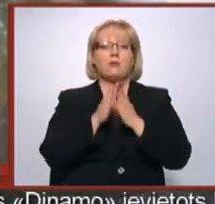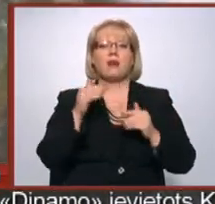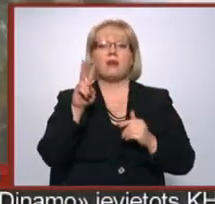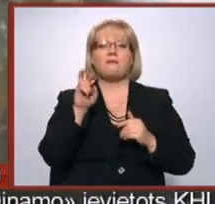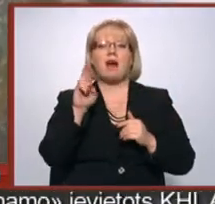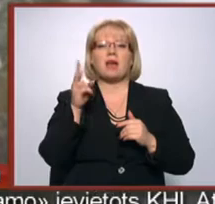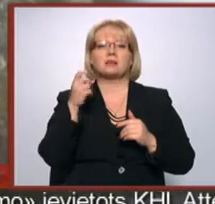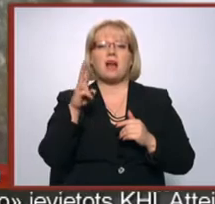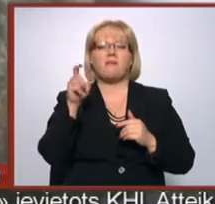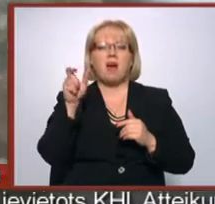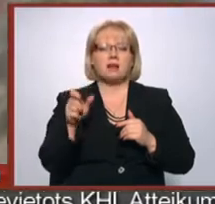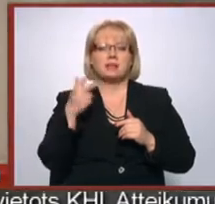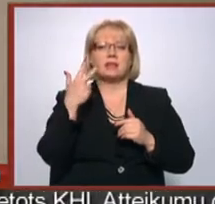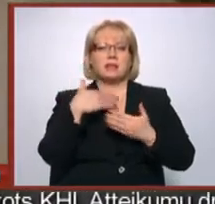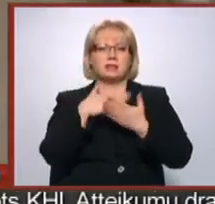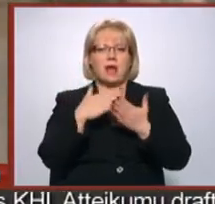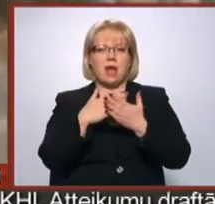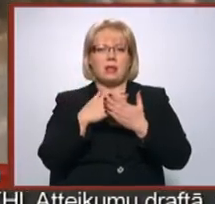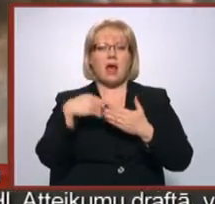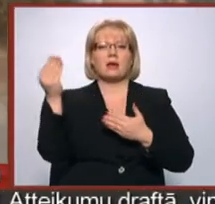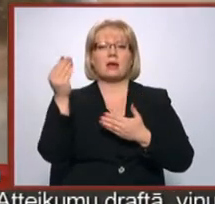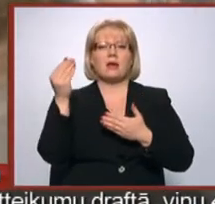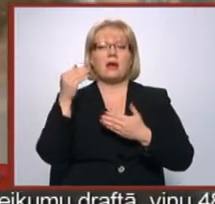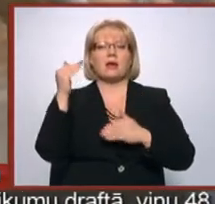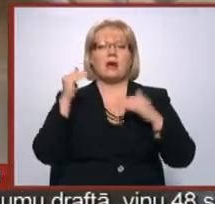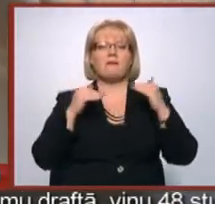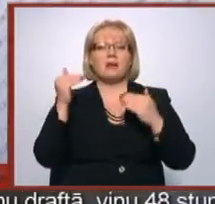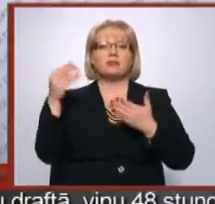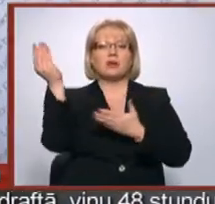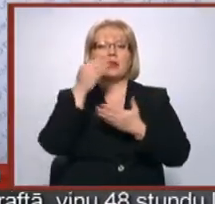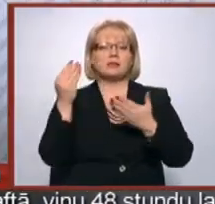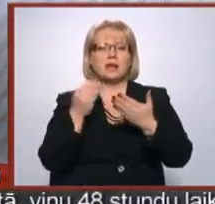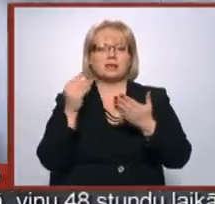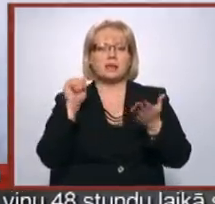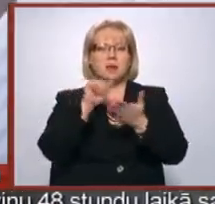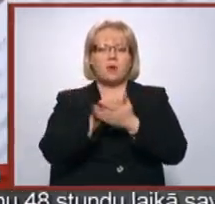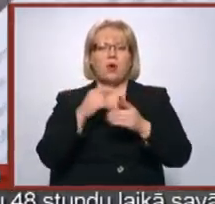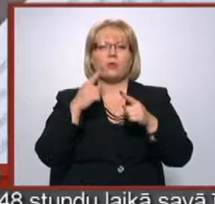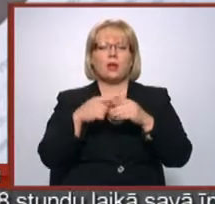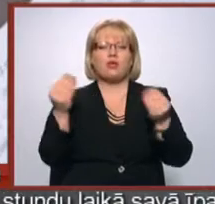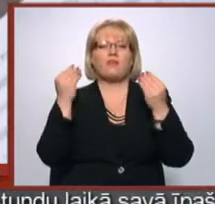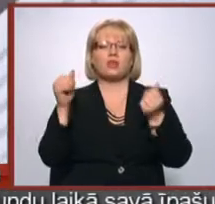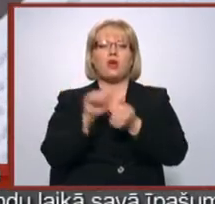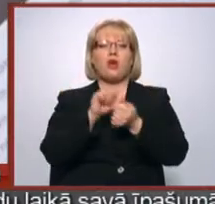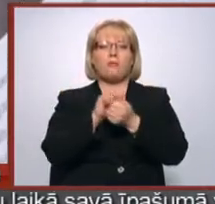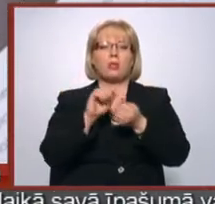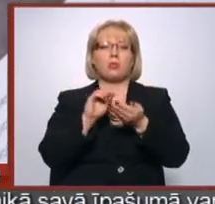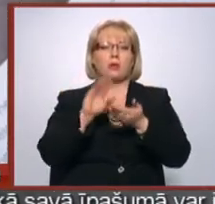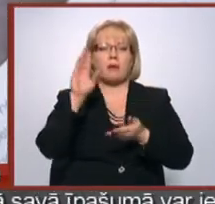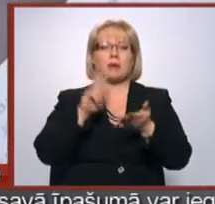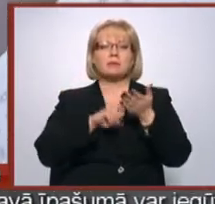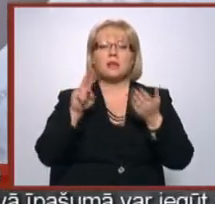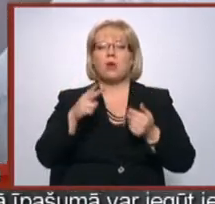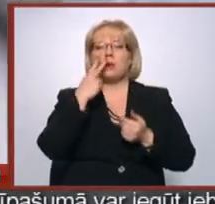Varslavāns sastāv no trīs daļām – grafikas un glezniecības darbu reprodukcijām, kā arī no vērienīga dokumentu krājuma, kas ļauj